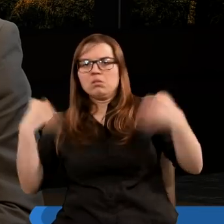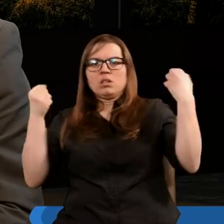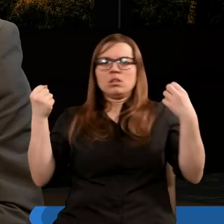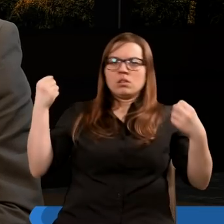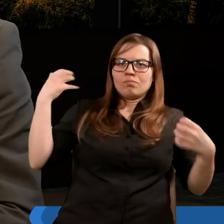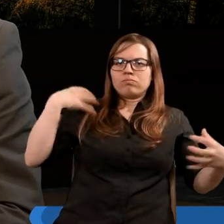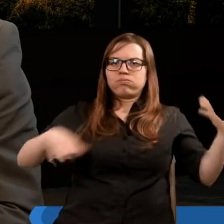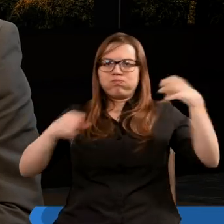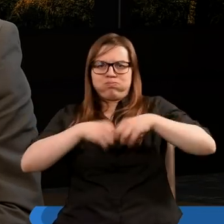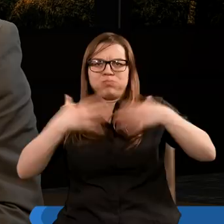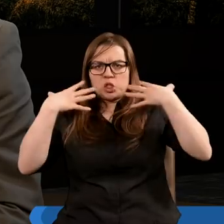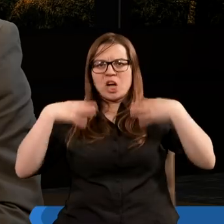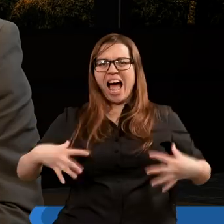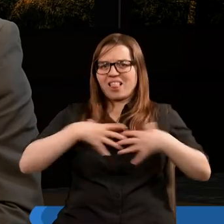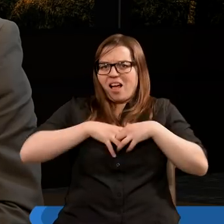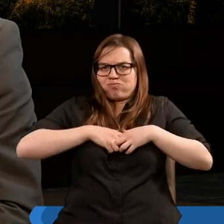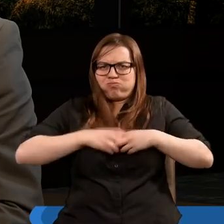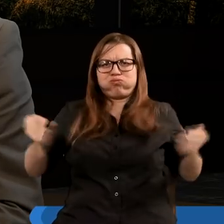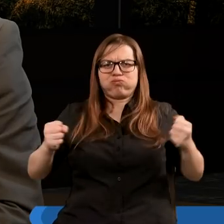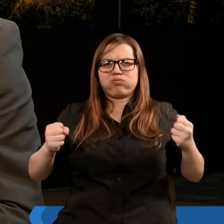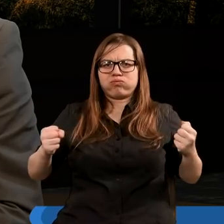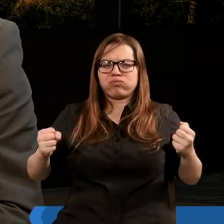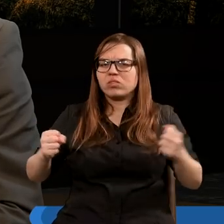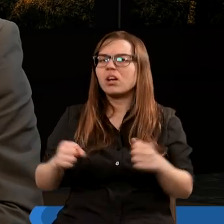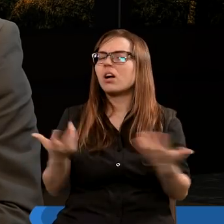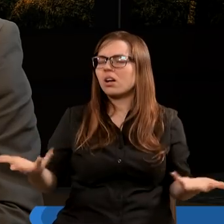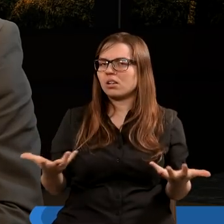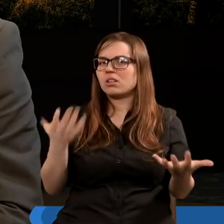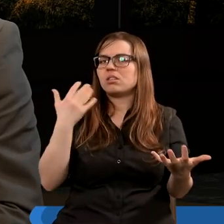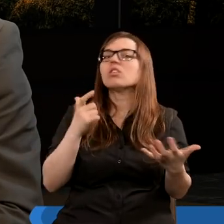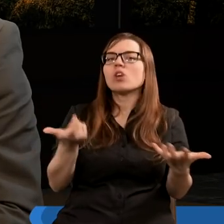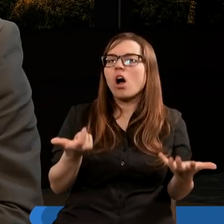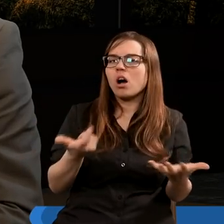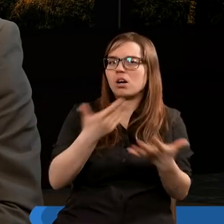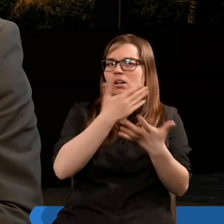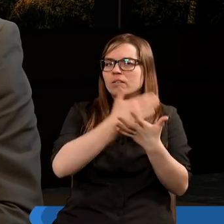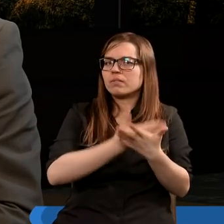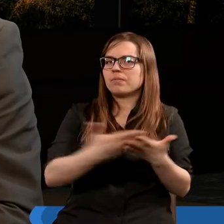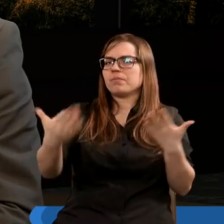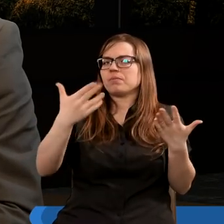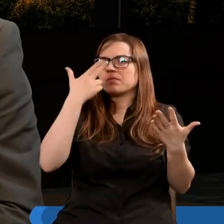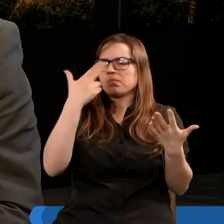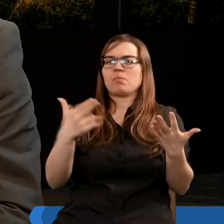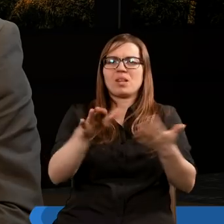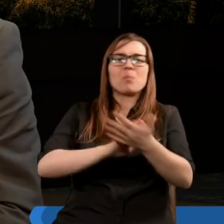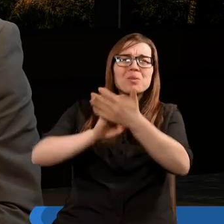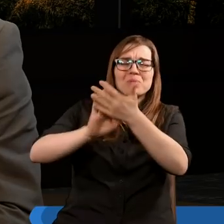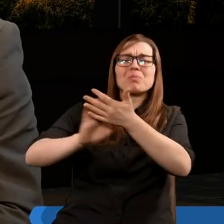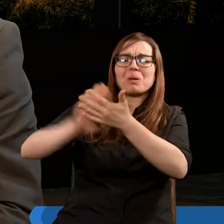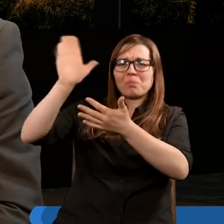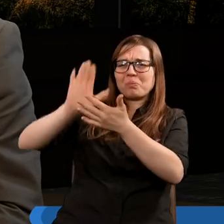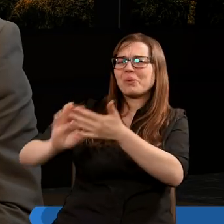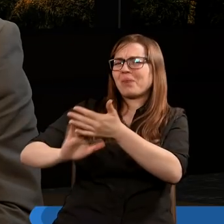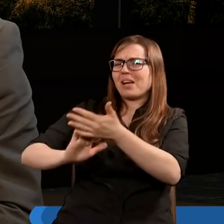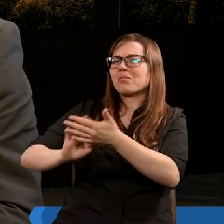rozdarł swoje szaty i w poście zaczął wołać, przepraszać Boga,